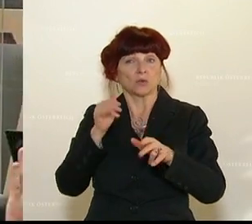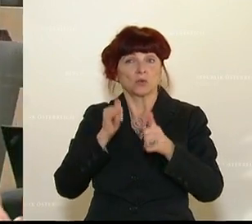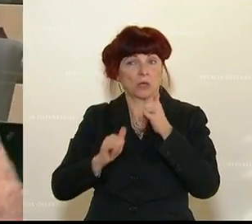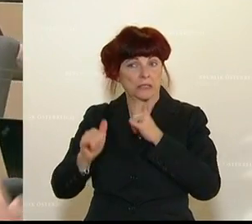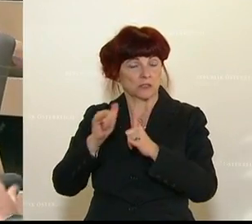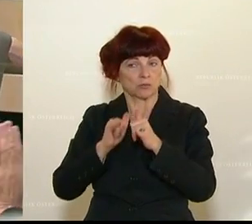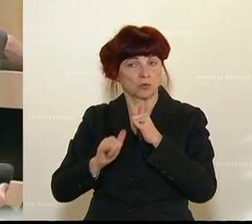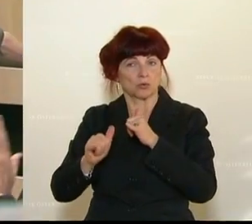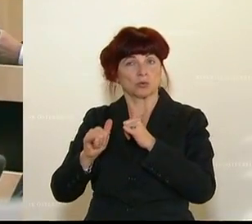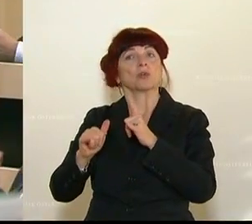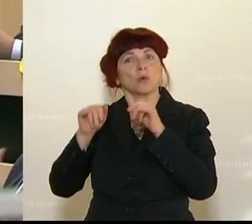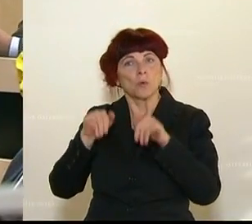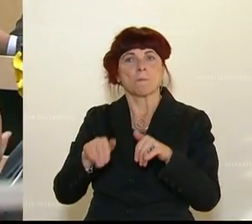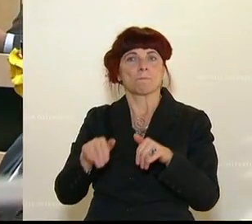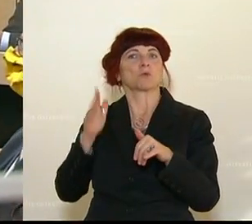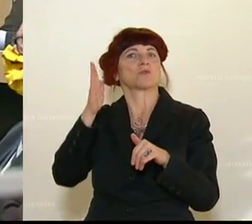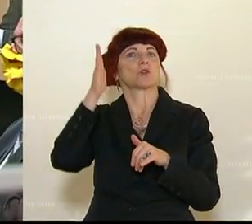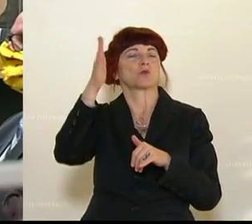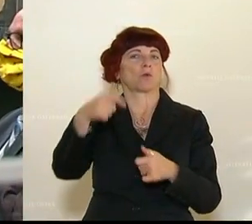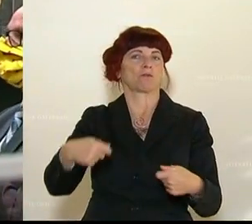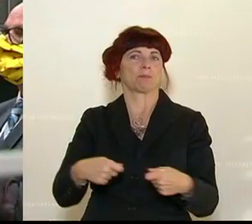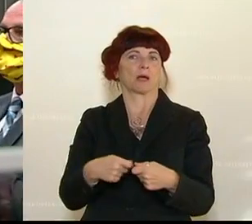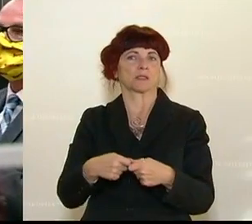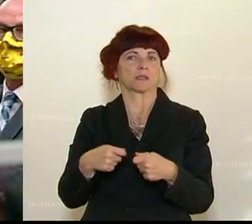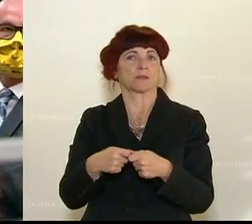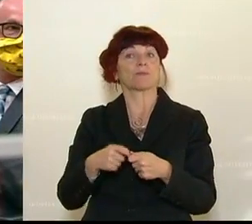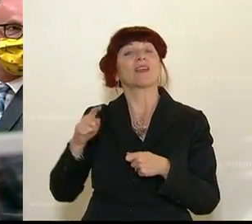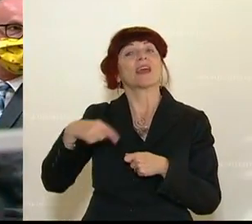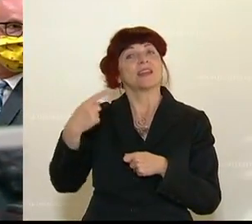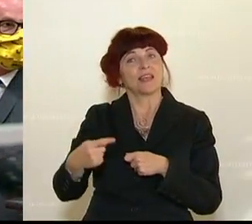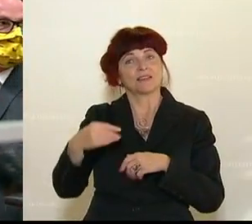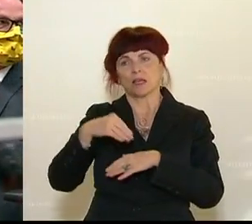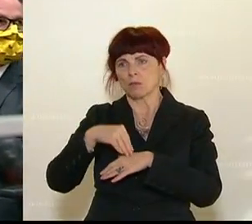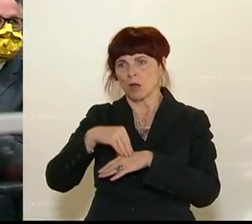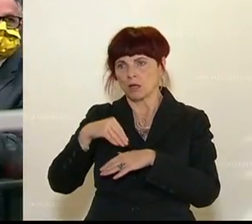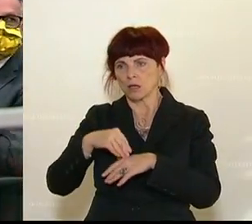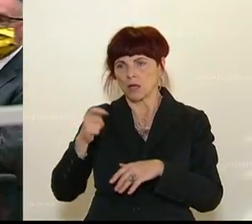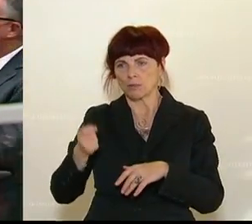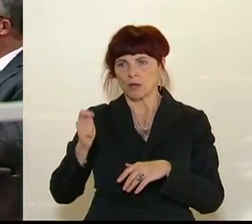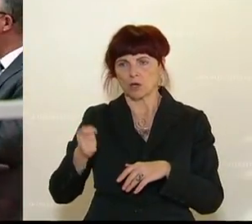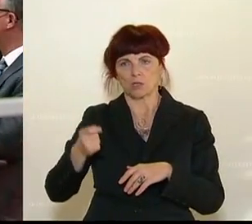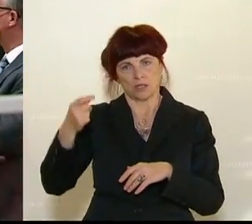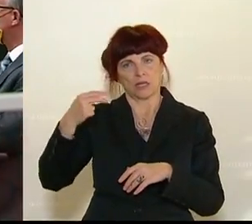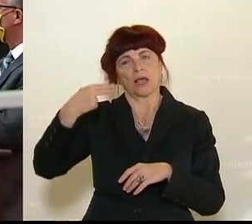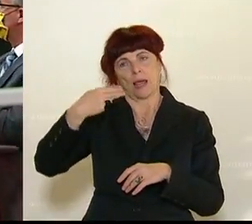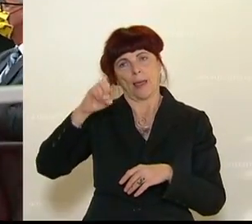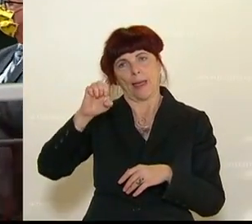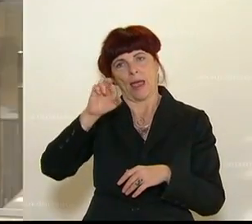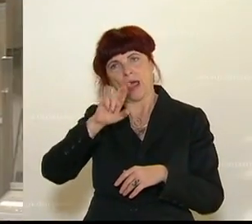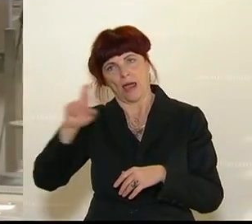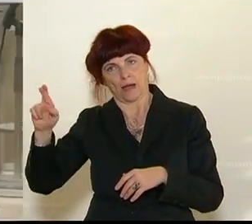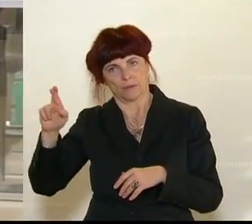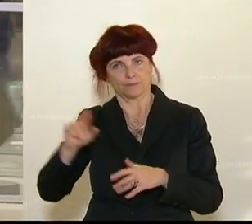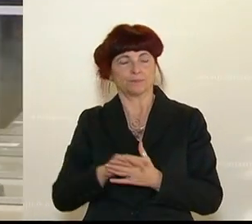Schnee von gestern will Barbara Nessler von den Grünen nicht. Sie ist Tourismussprecherin ihrer Partei, denn sie will heute an den Tourismus von morgen denken und der